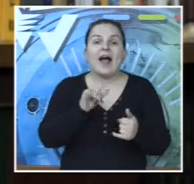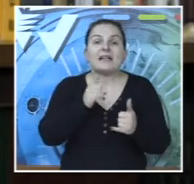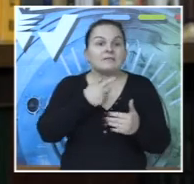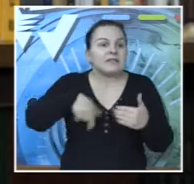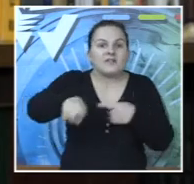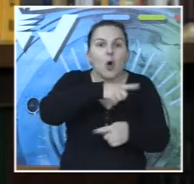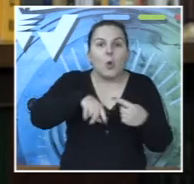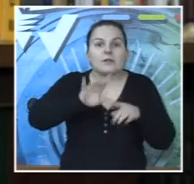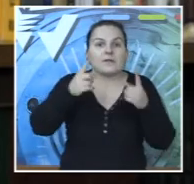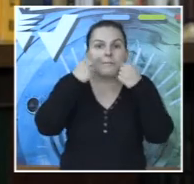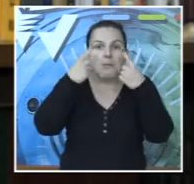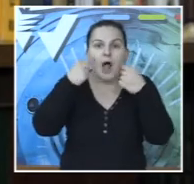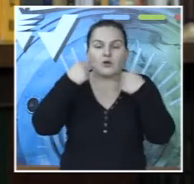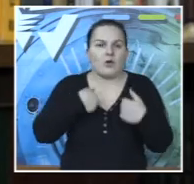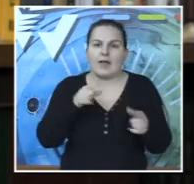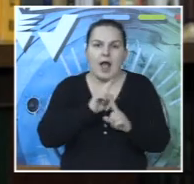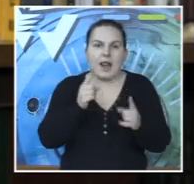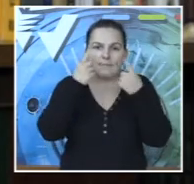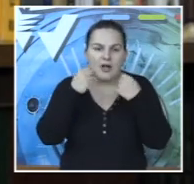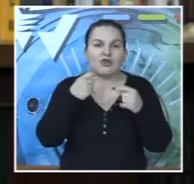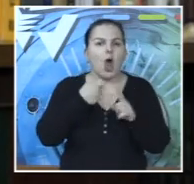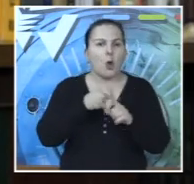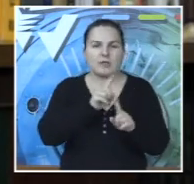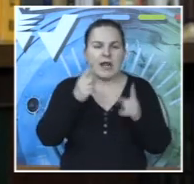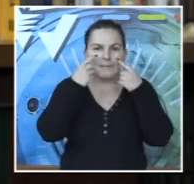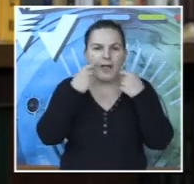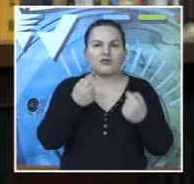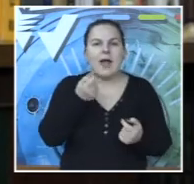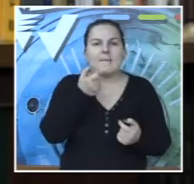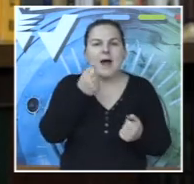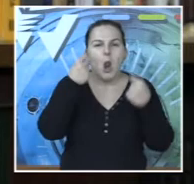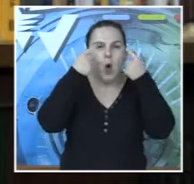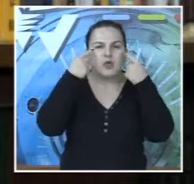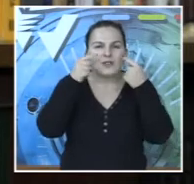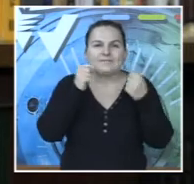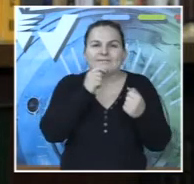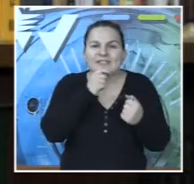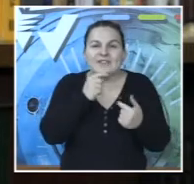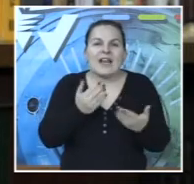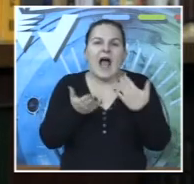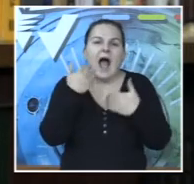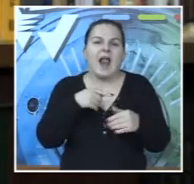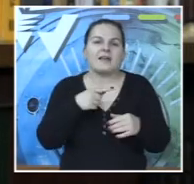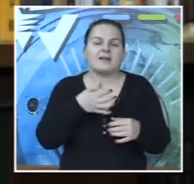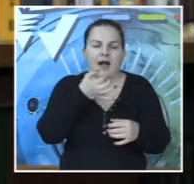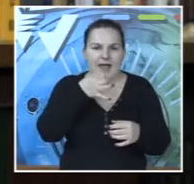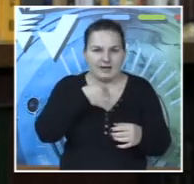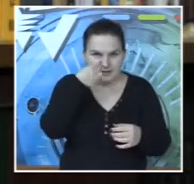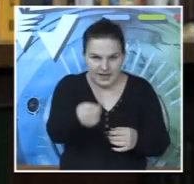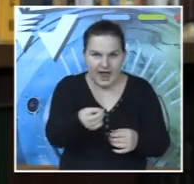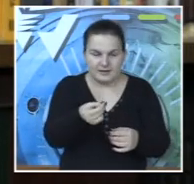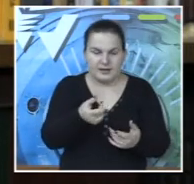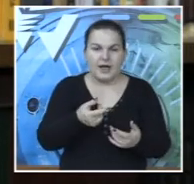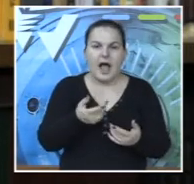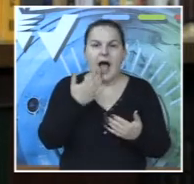samo rekla, jer svi oko mene plaču, a ja ne plačem, ne plače ni on. Malo su mu okice zasuzile, ali već su njemu dali za